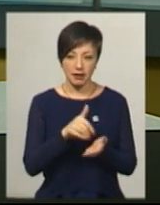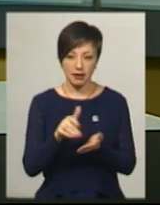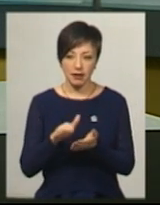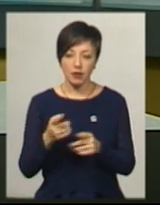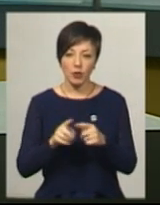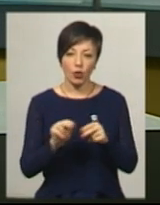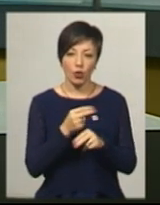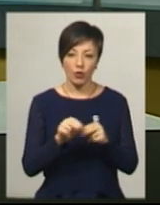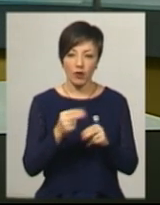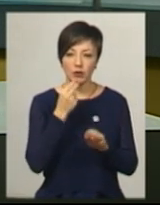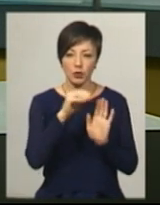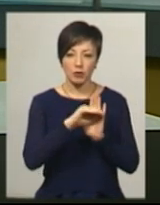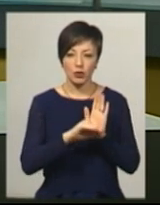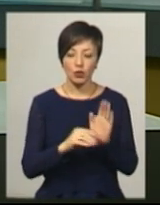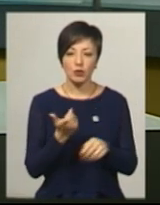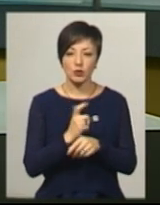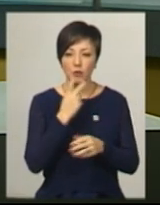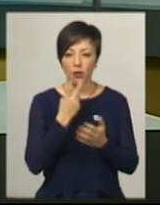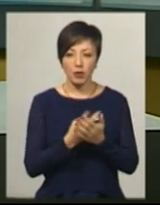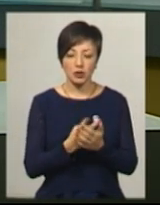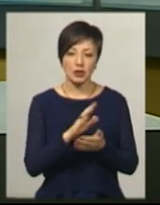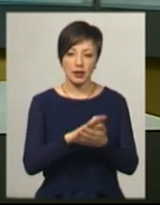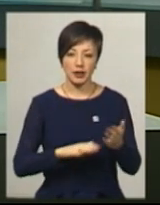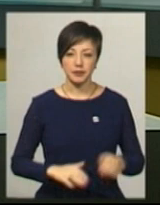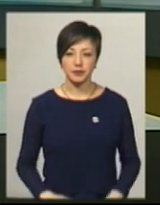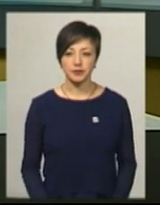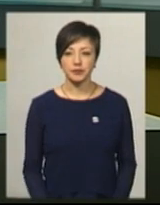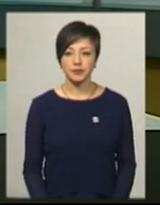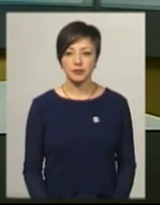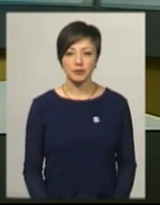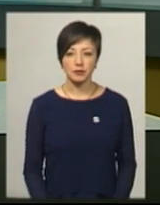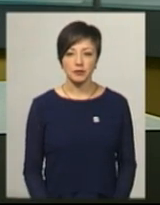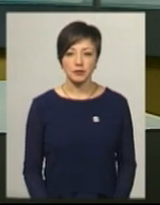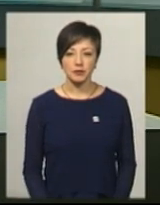цього коригуватимуть меню. Більше побачите у сюжеті Анастасії Збродової.